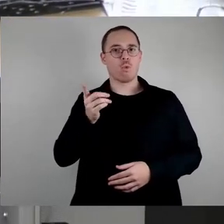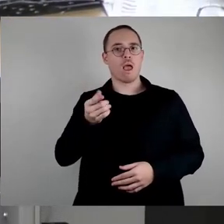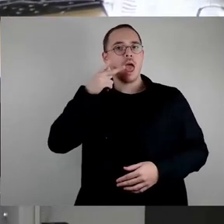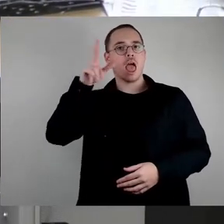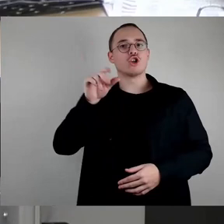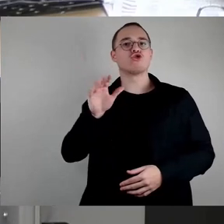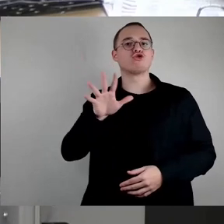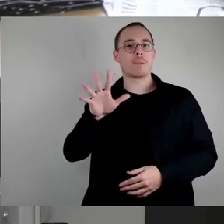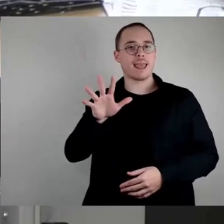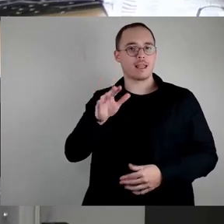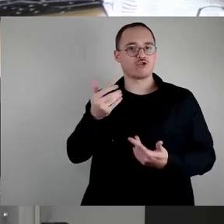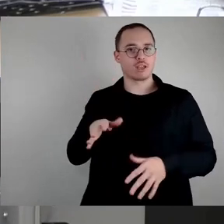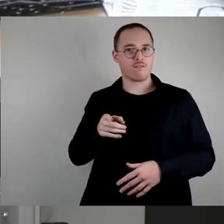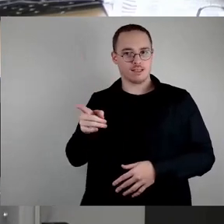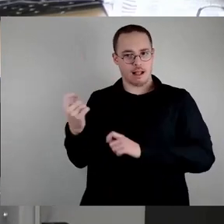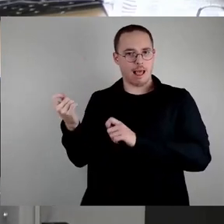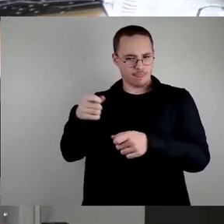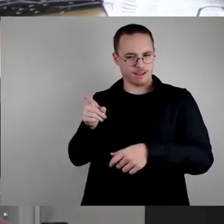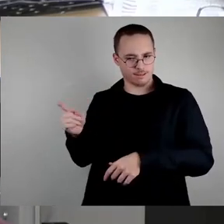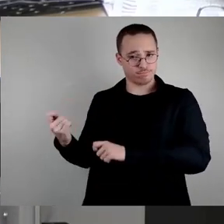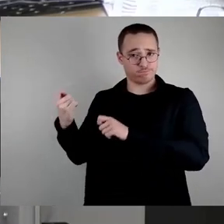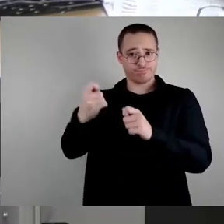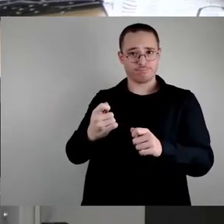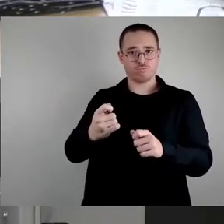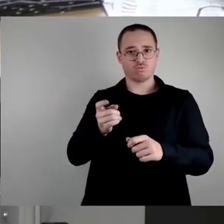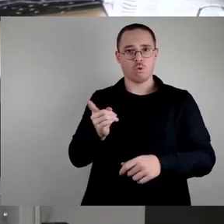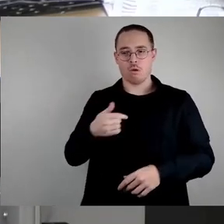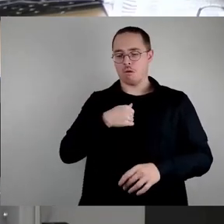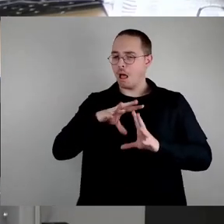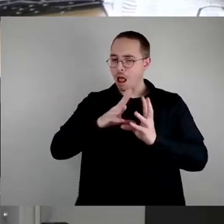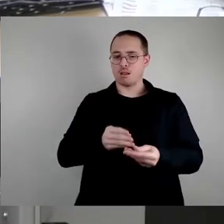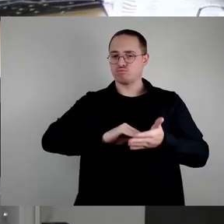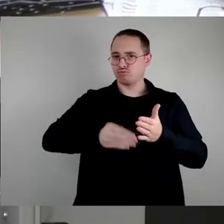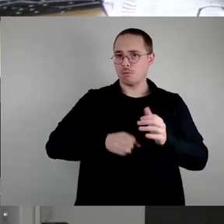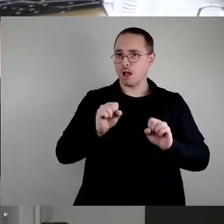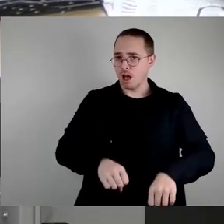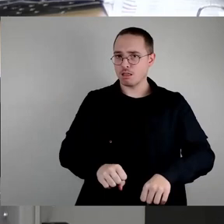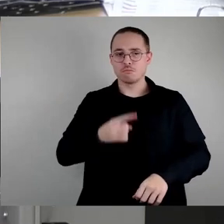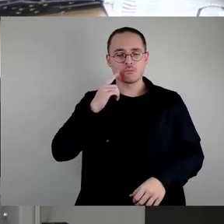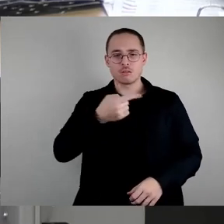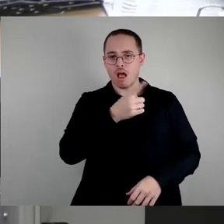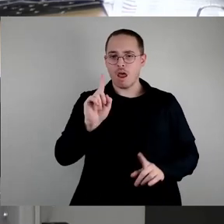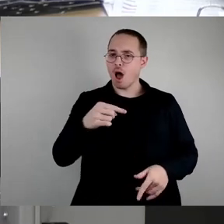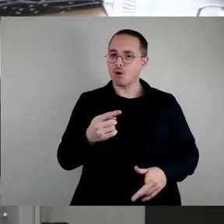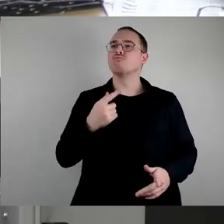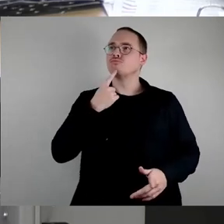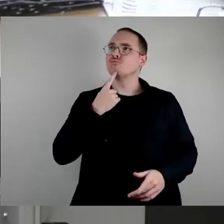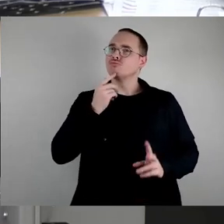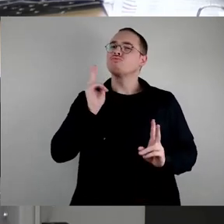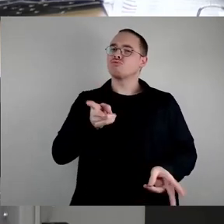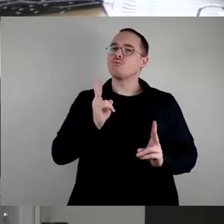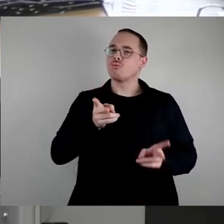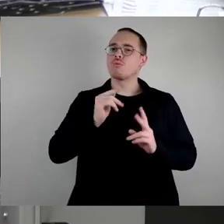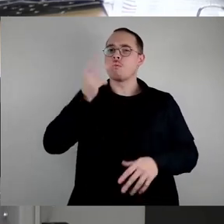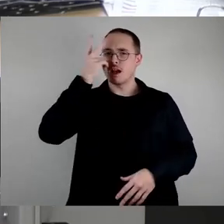interfraktionellen gemeinsamen Antrag eingebracht hat, wo ich natürlich alles unterschreiben kann, was er gesagt hat. In den auch richtigen Worten von Herrn